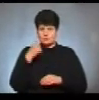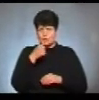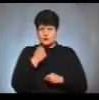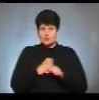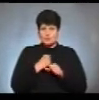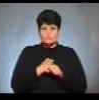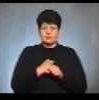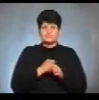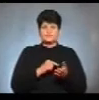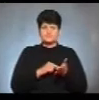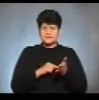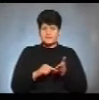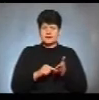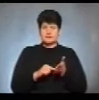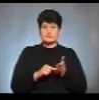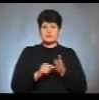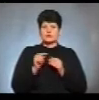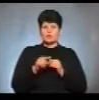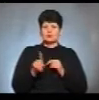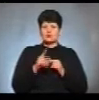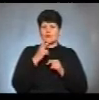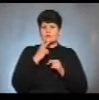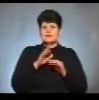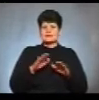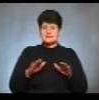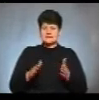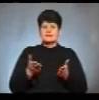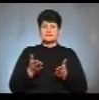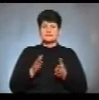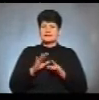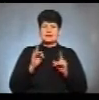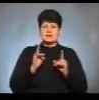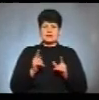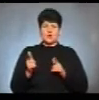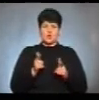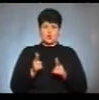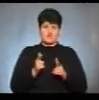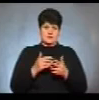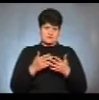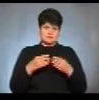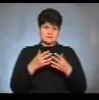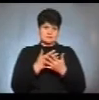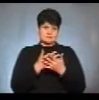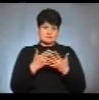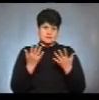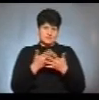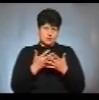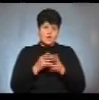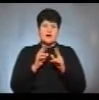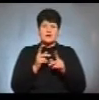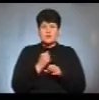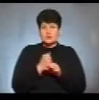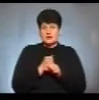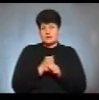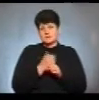акцент на тому, щоб показати дітям не тільки готові продукти, але й показати їм, як створюється